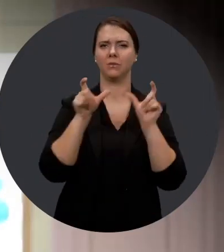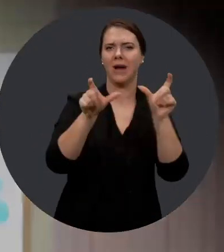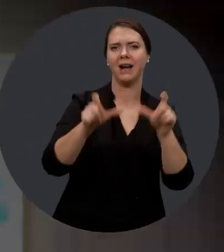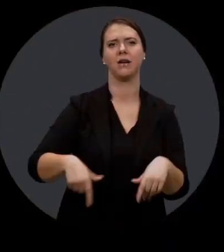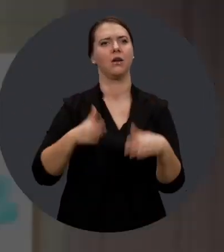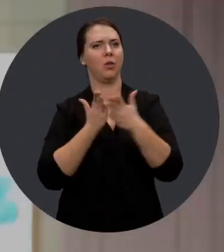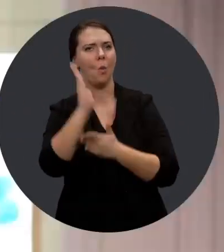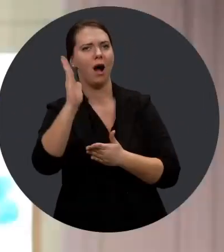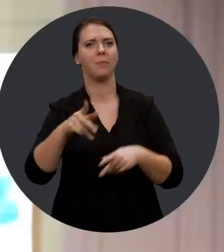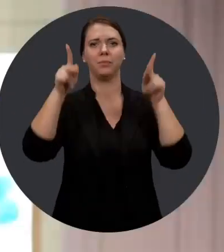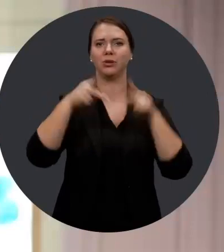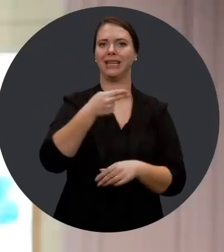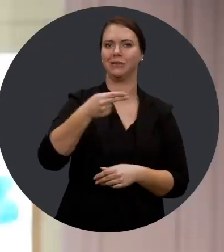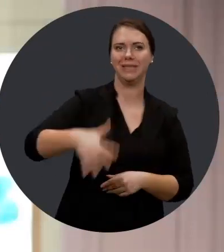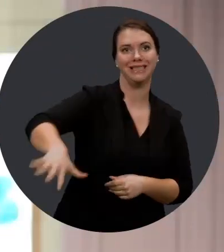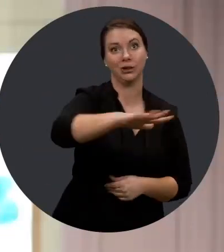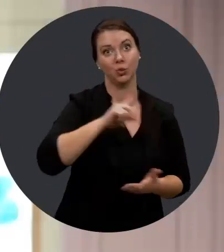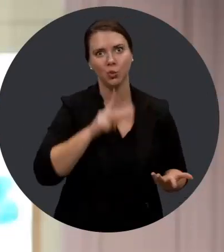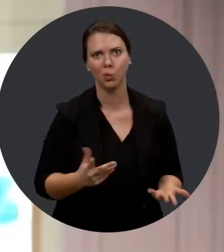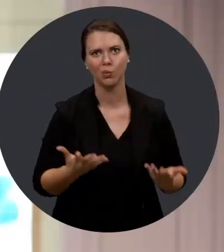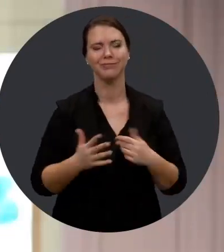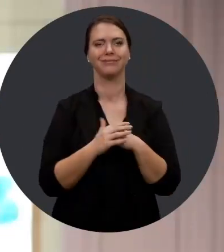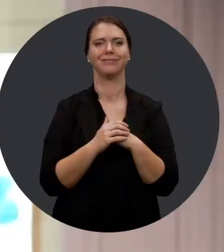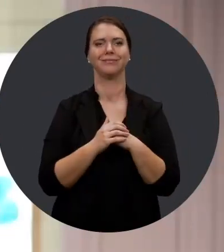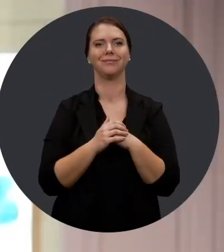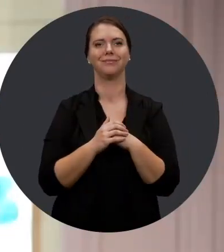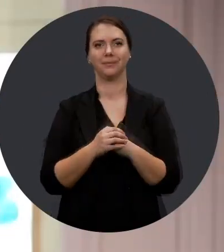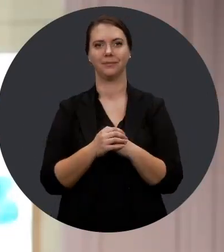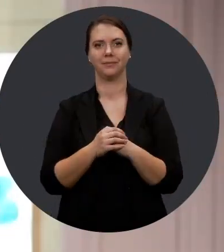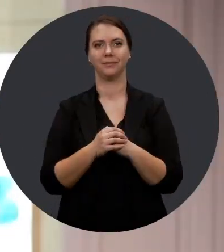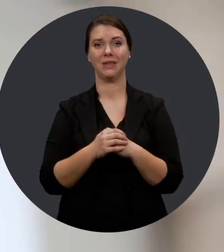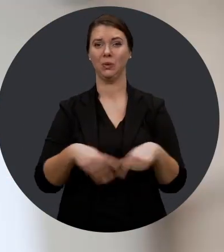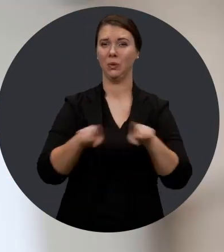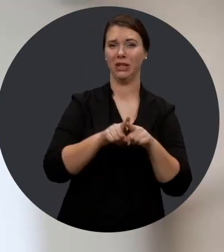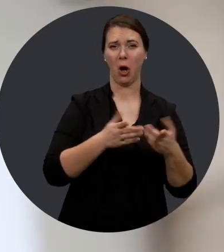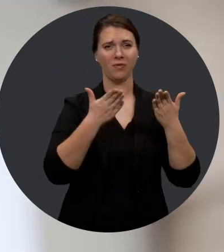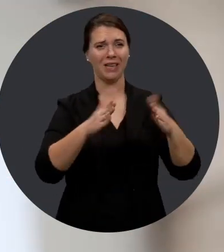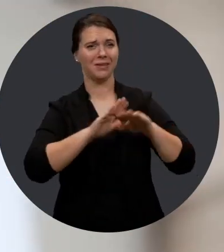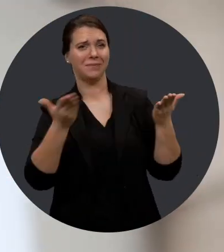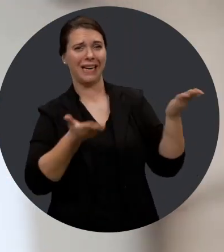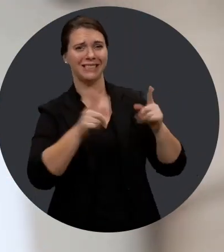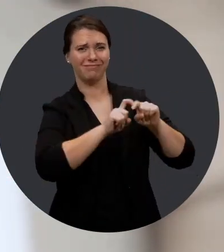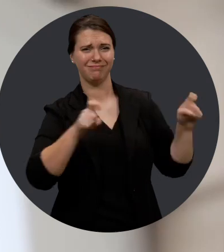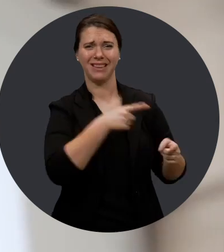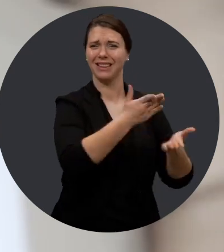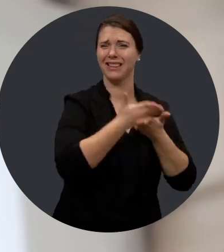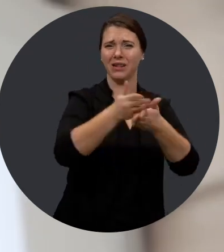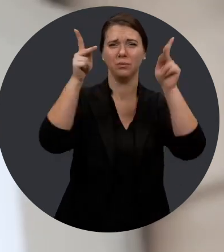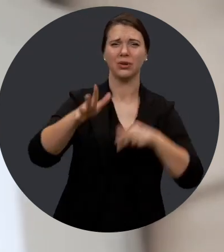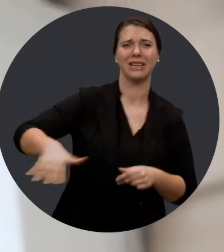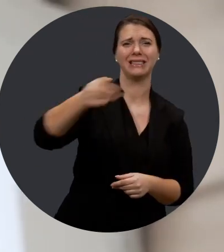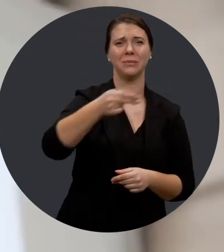-Appalaches. Notre mission, c'est la défense des droits des personnes handicapées et d'offrir des services qui